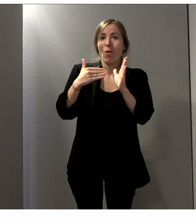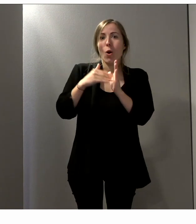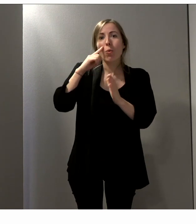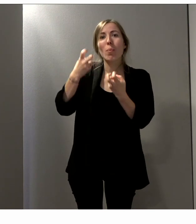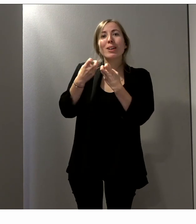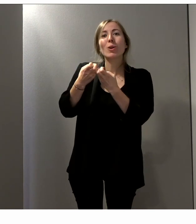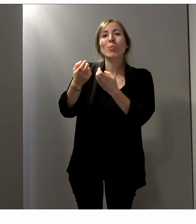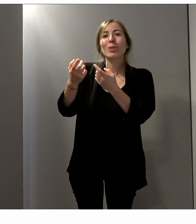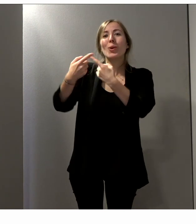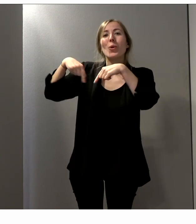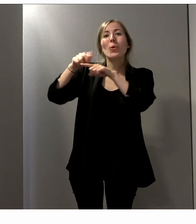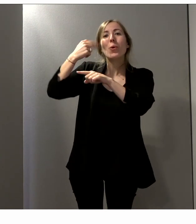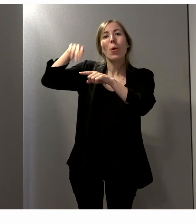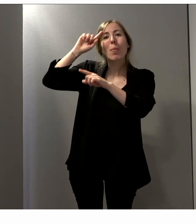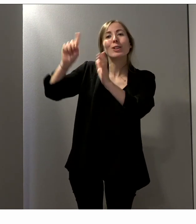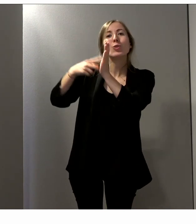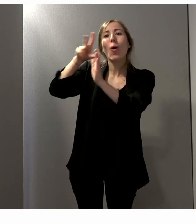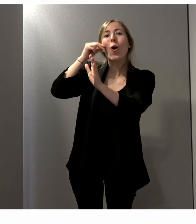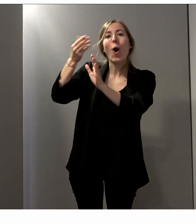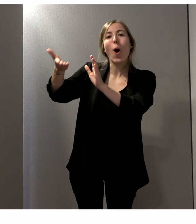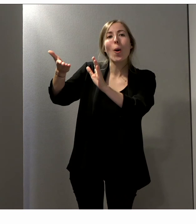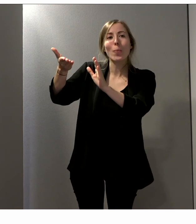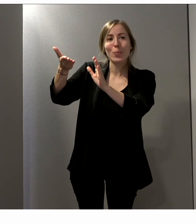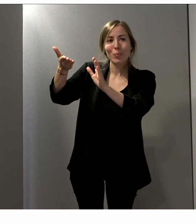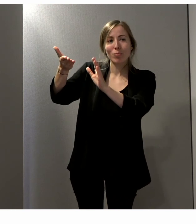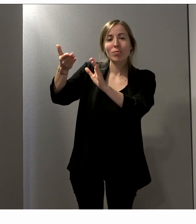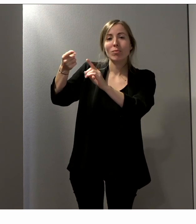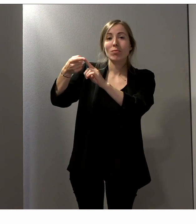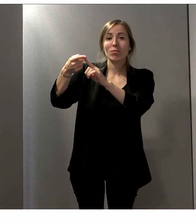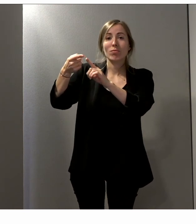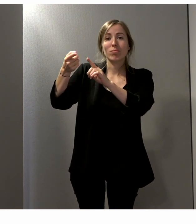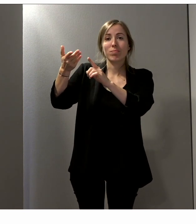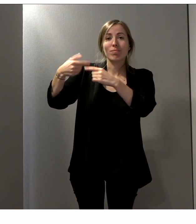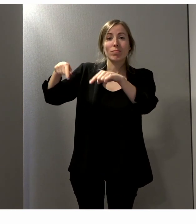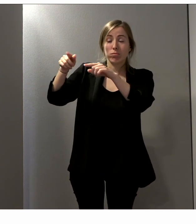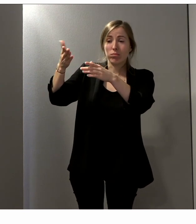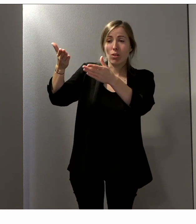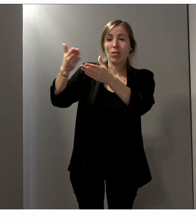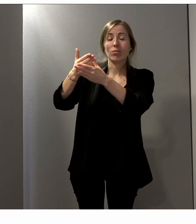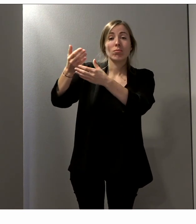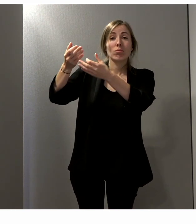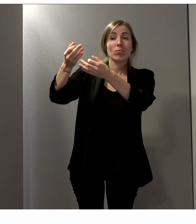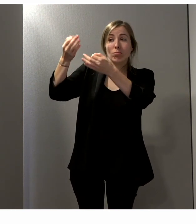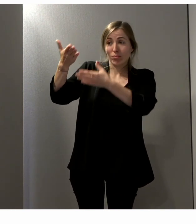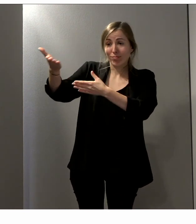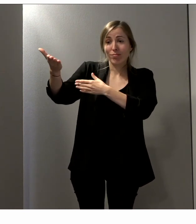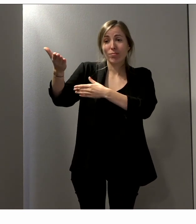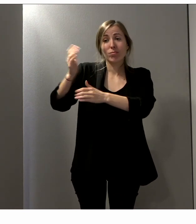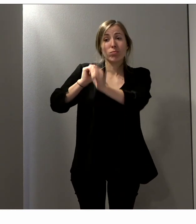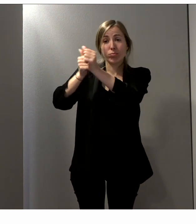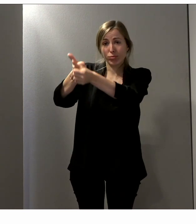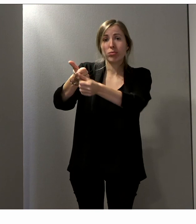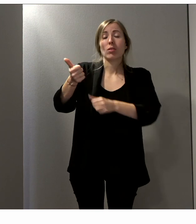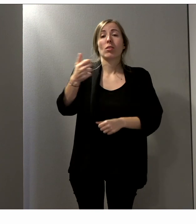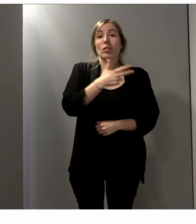dans le cas Strobel et Rosalind contre le Danemark où la Cour européenne des droits de l'homme a